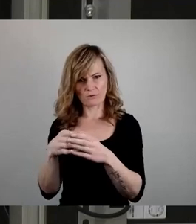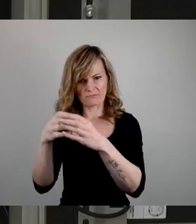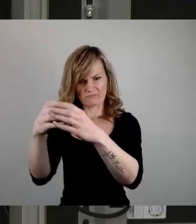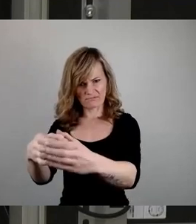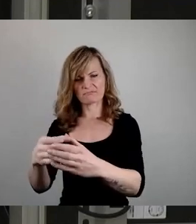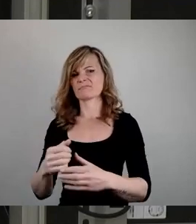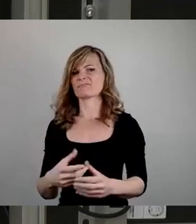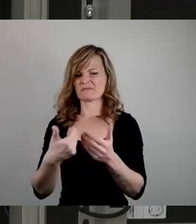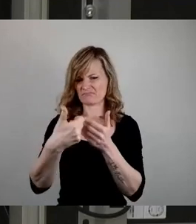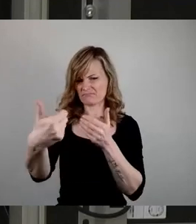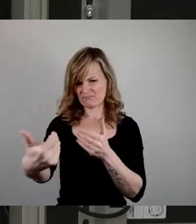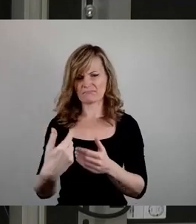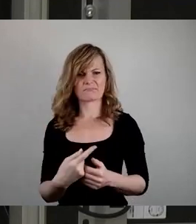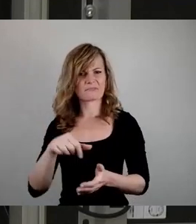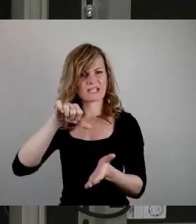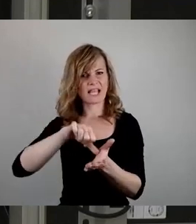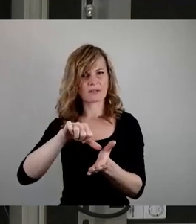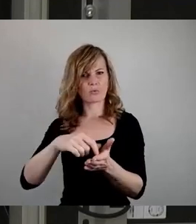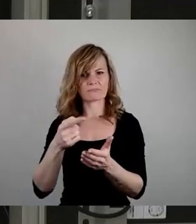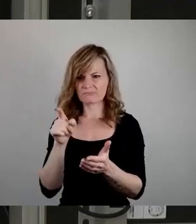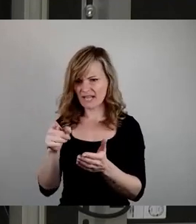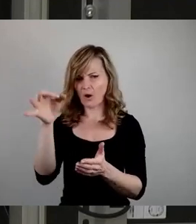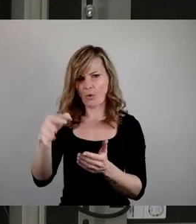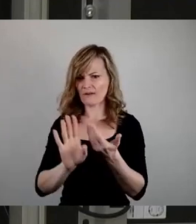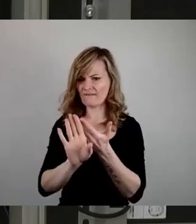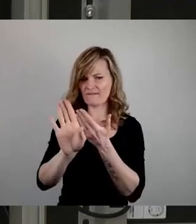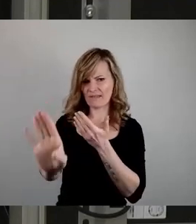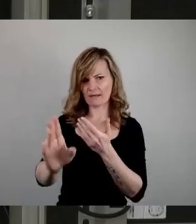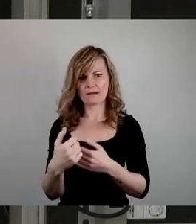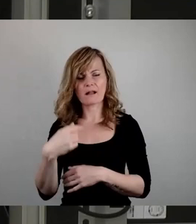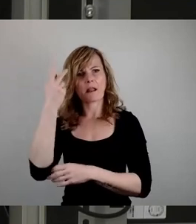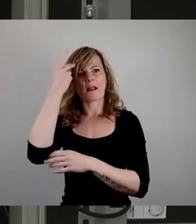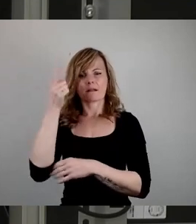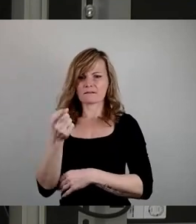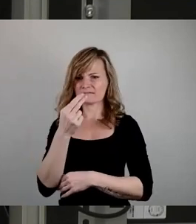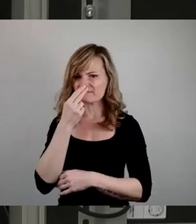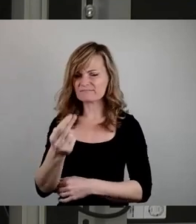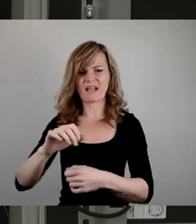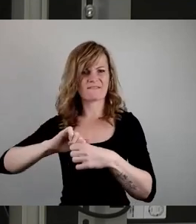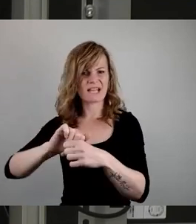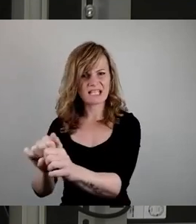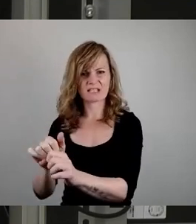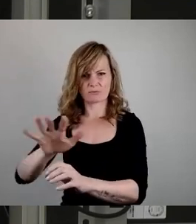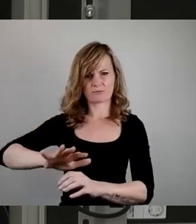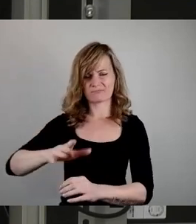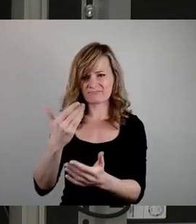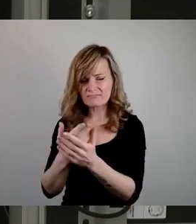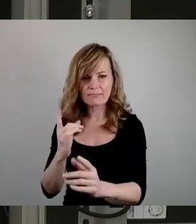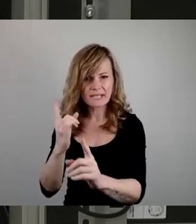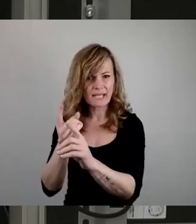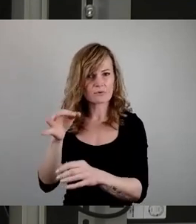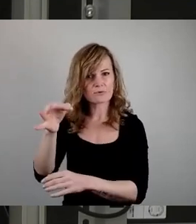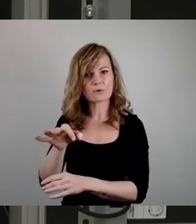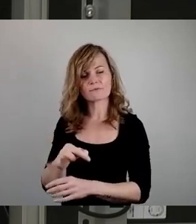Stadtzentrum ist vornehmlich geprägt von der Erinnerung an Vernichtung und wird, so meine ich, nur schwerlich ein Begegnungsort für öffentliches,